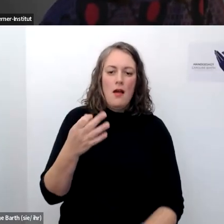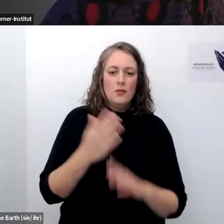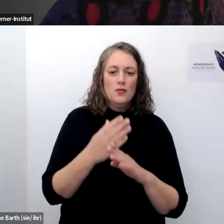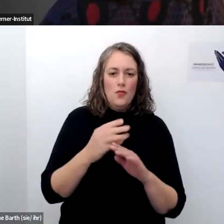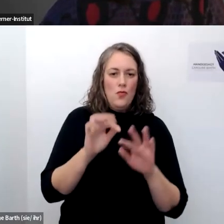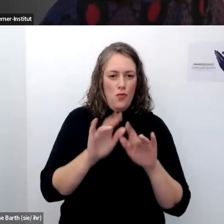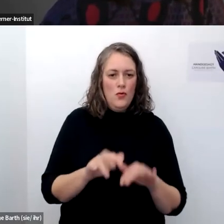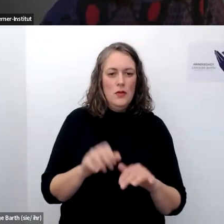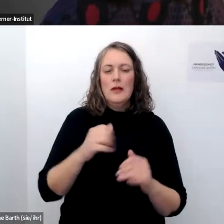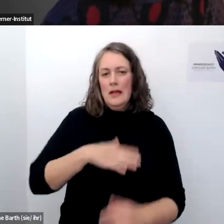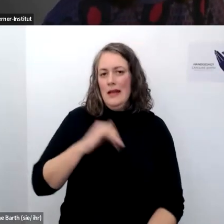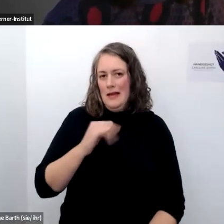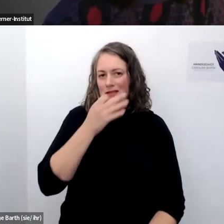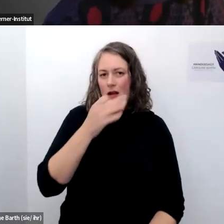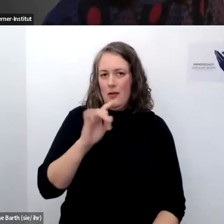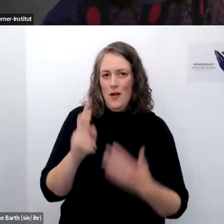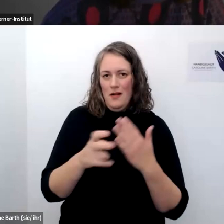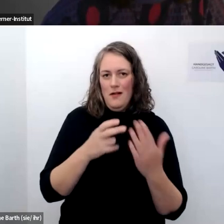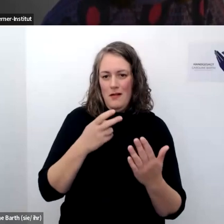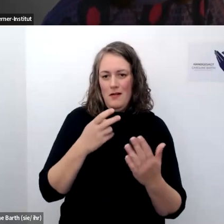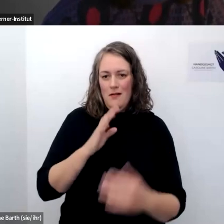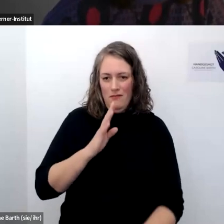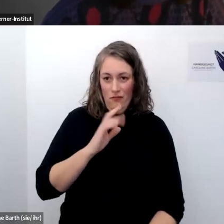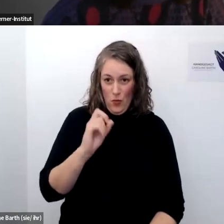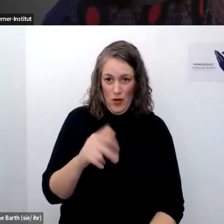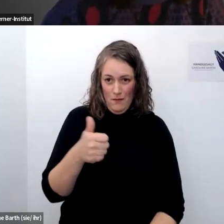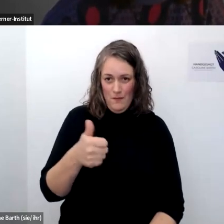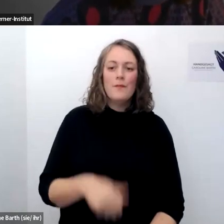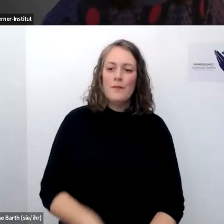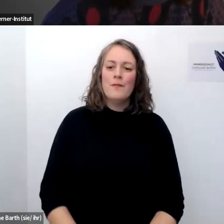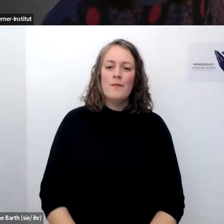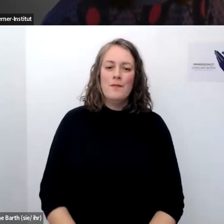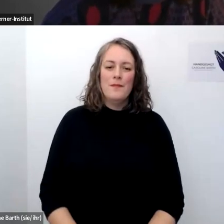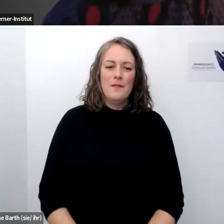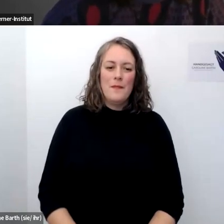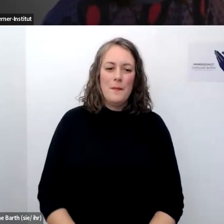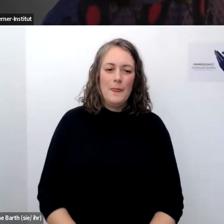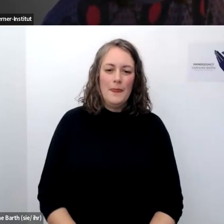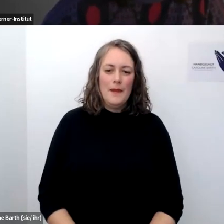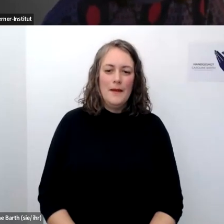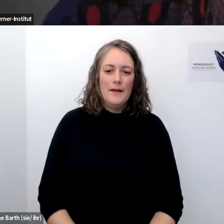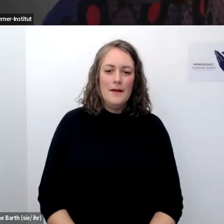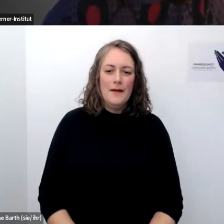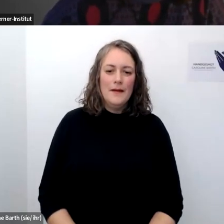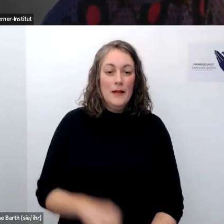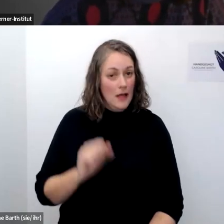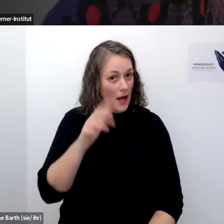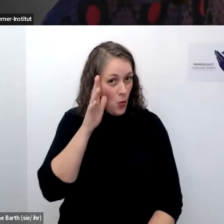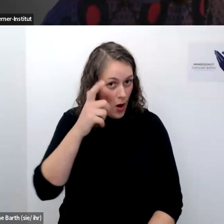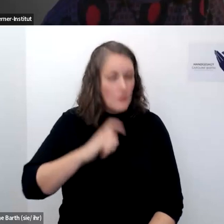stell die auch gerne jetzt noch mal dann würde ich sie nun schließen könnt ihr mich hören